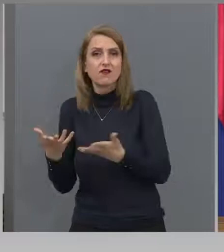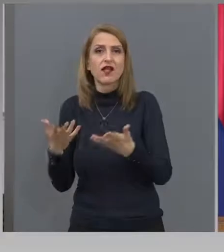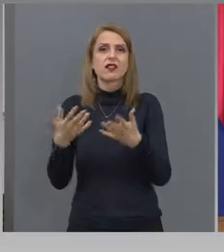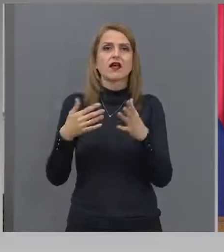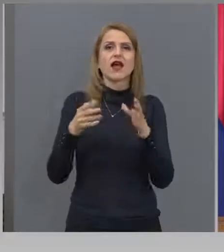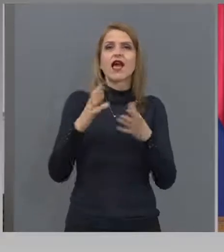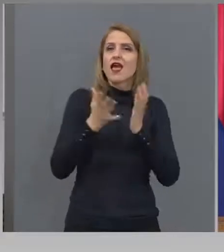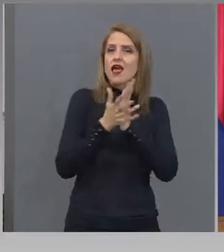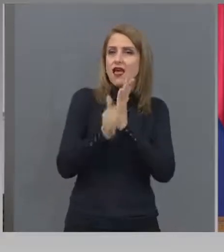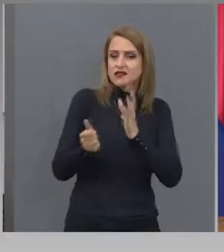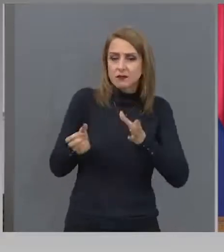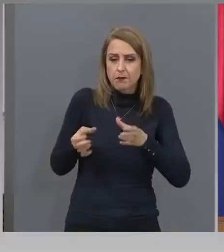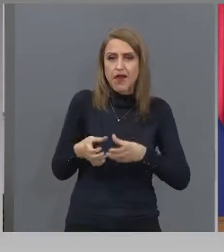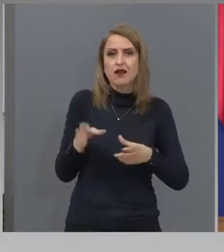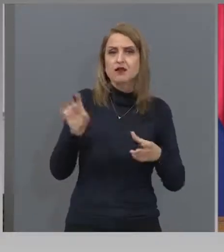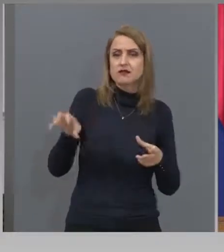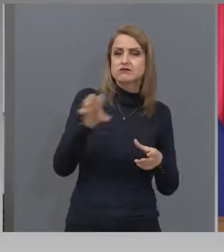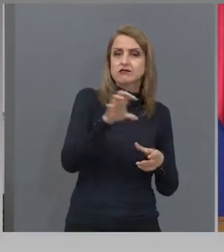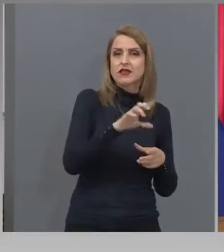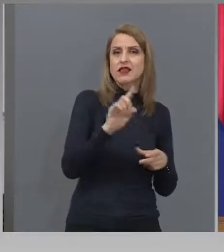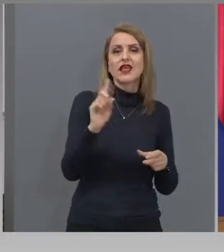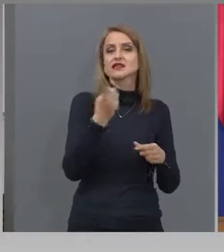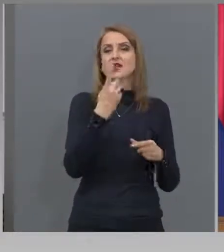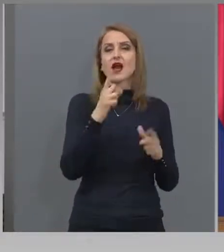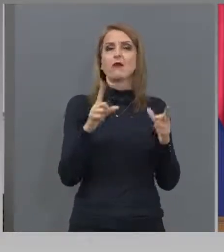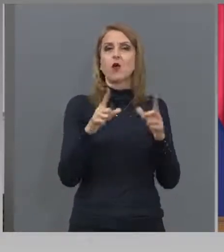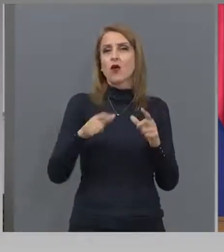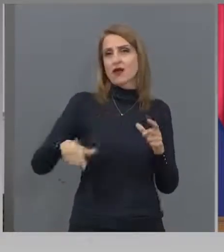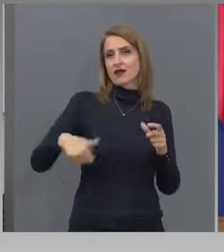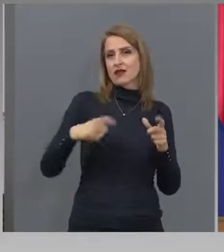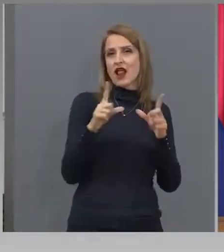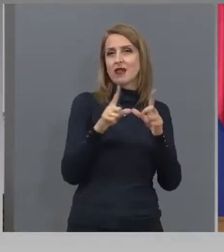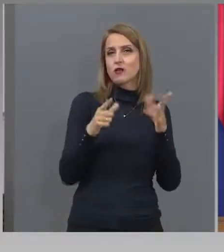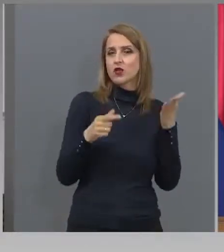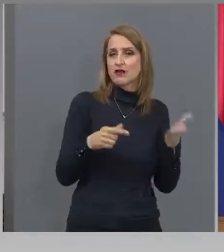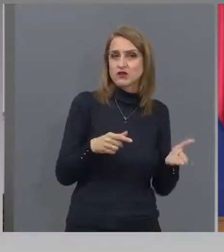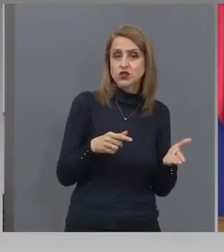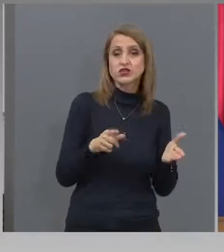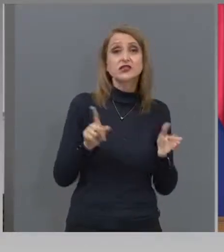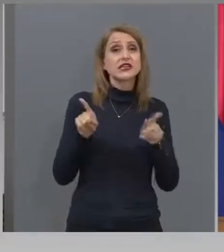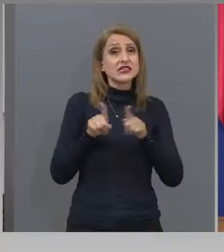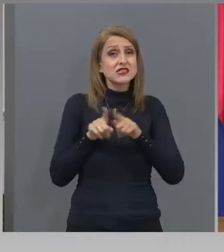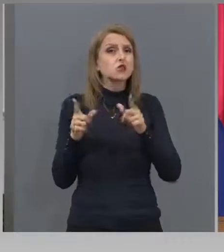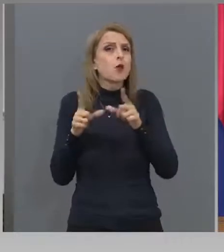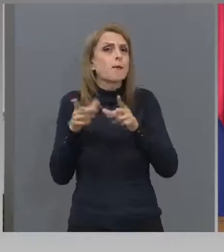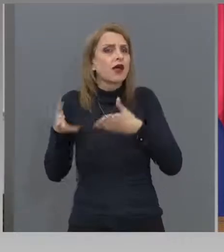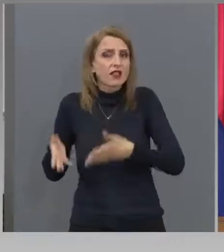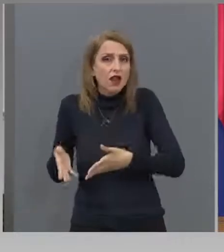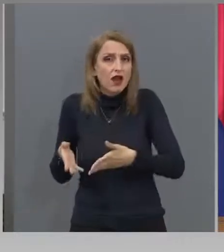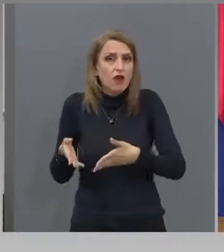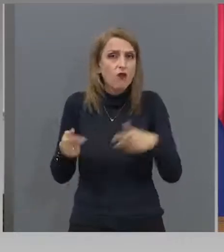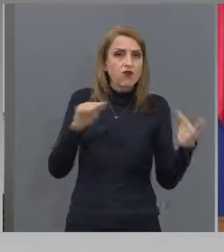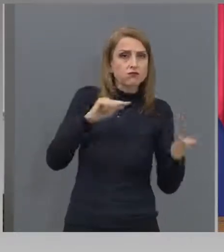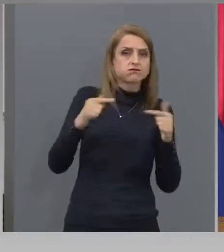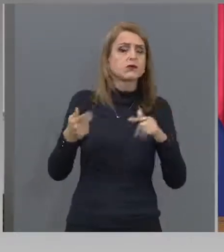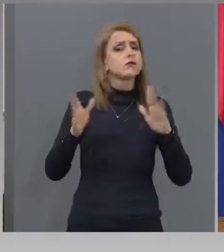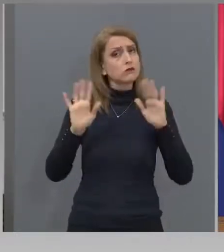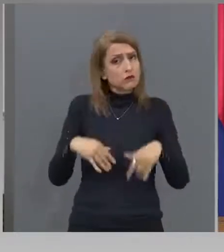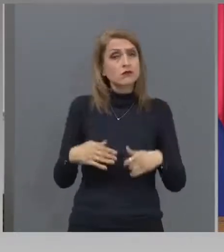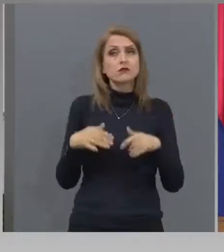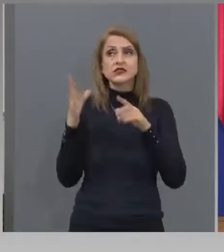и... е само професор Маталчински, като негов опонент на Мангаров, непрекъснато. И ние